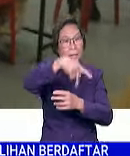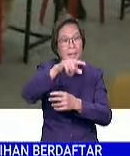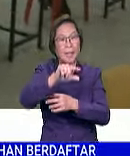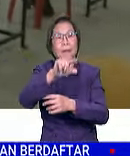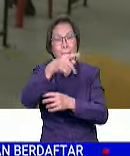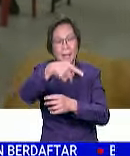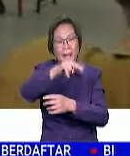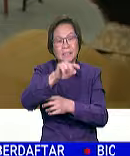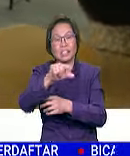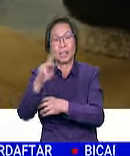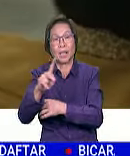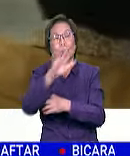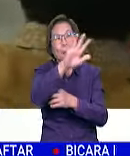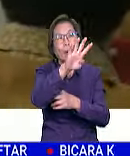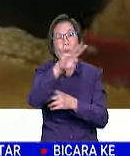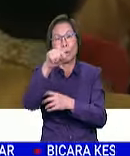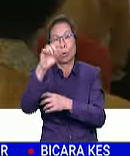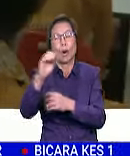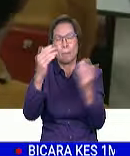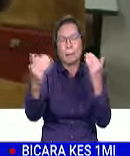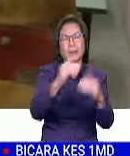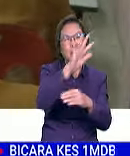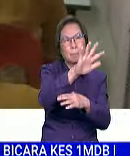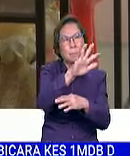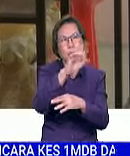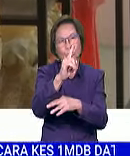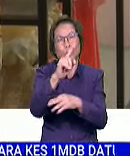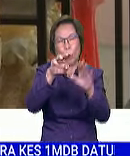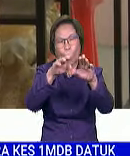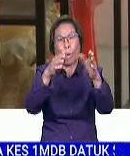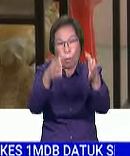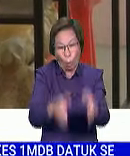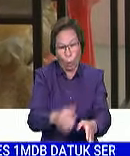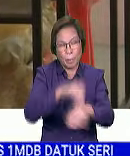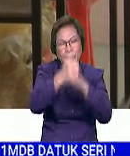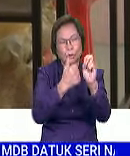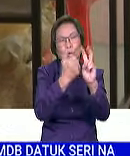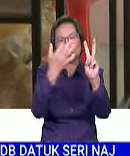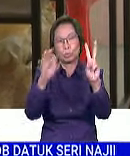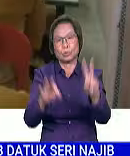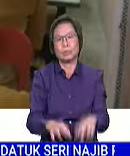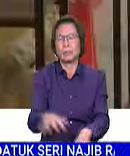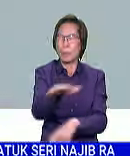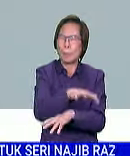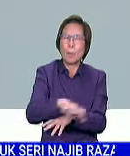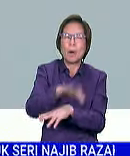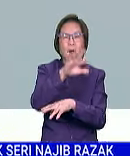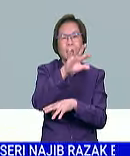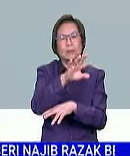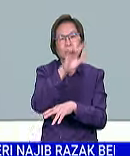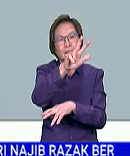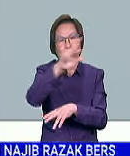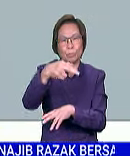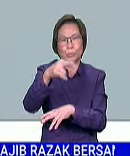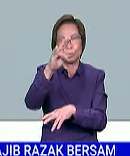perlukan kosong berbanding 51 orang pada tahun 2019. Seramai 7.330 orang